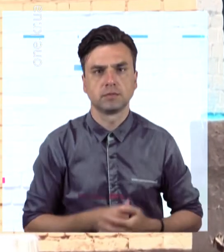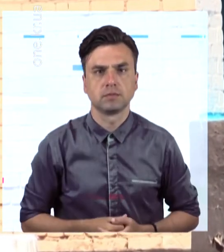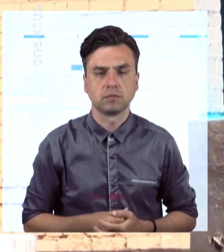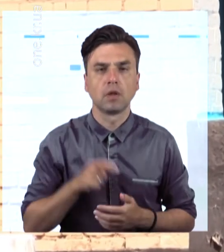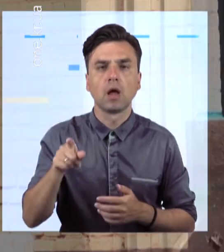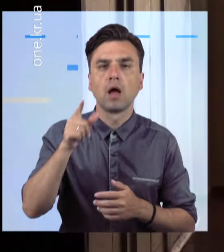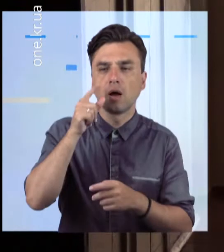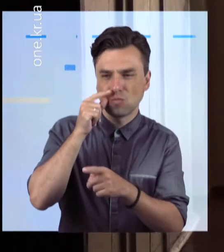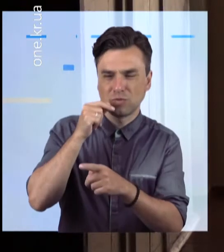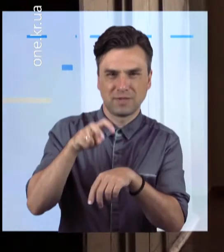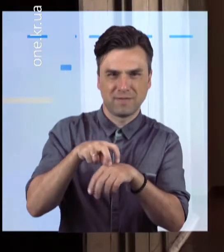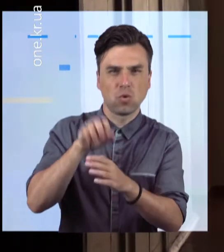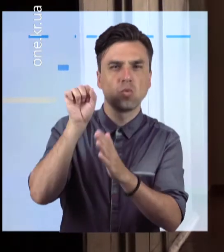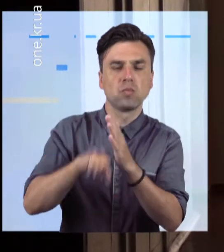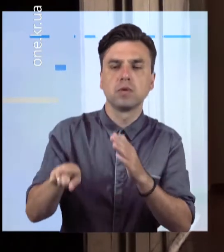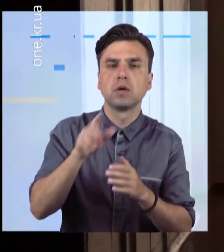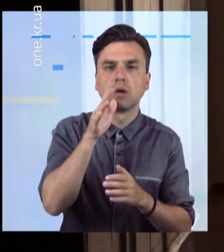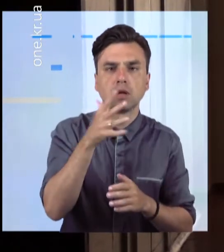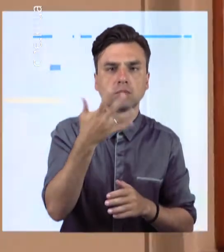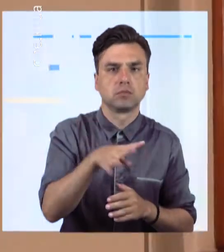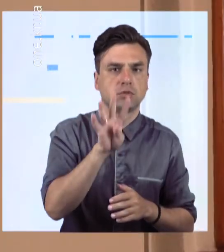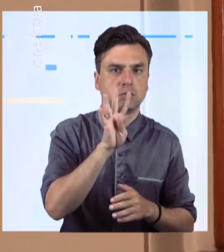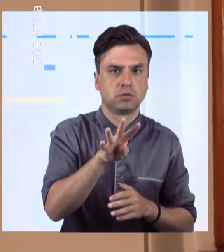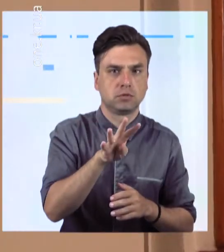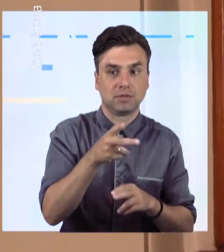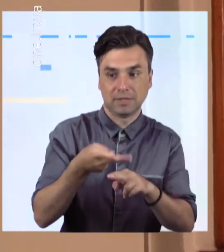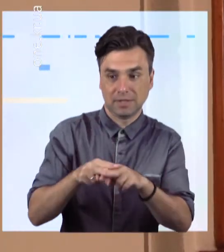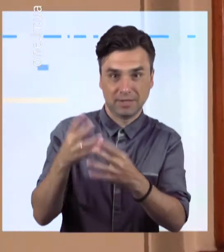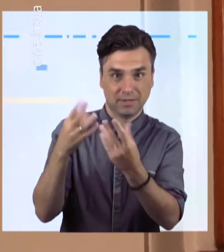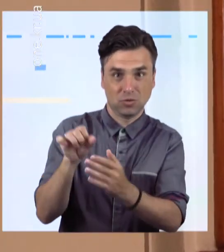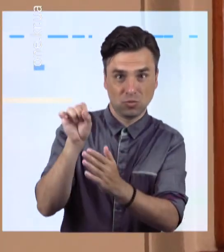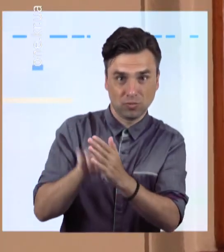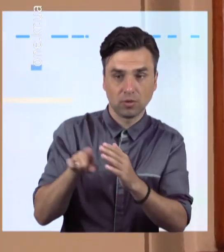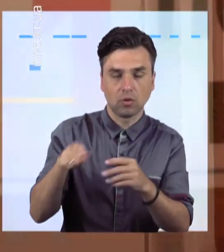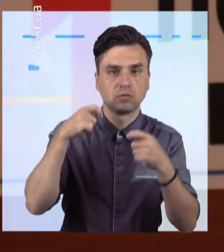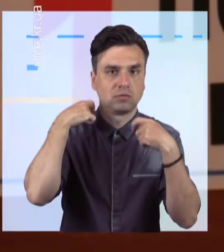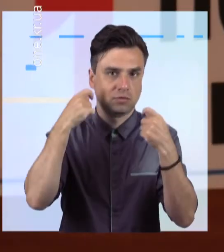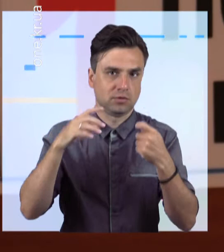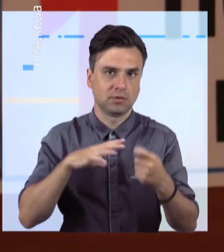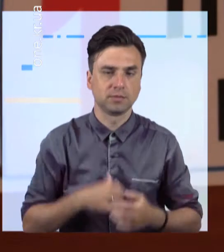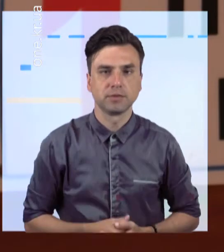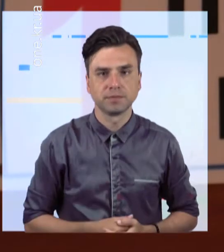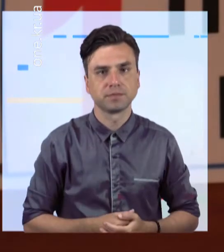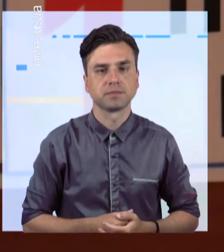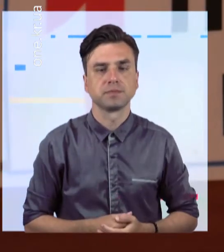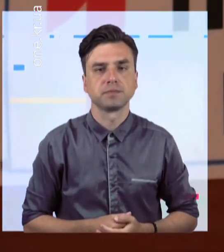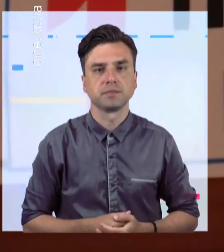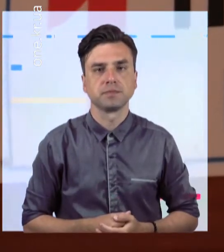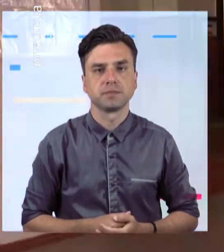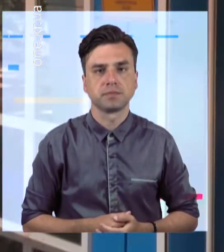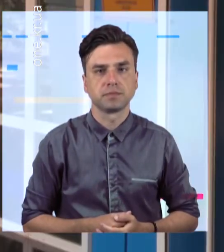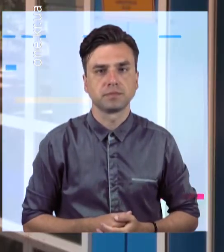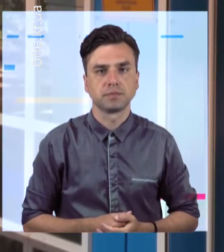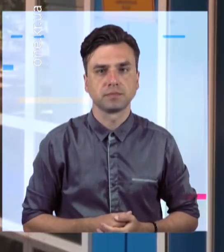-річного санітара, який за сумним збігом обставин у день смерті мав би святкувати свій день народження.